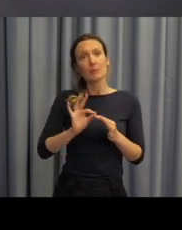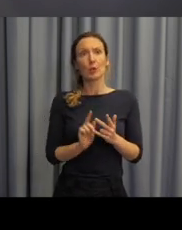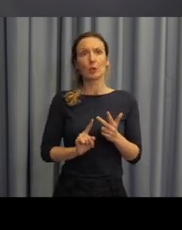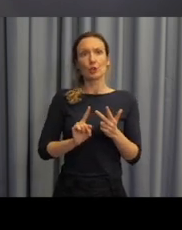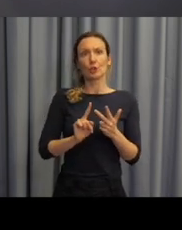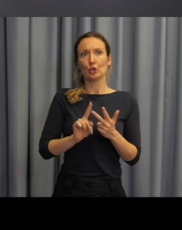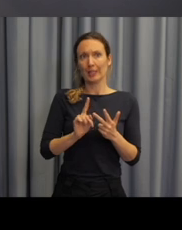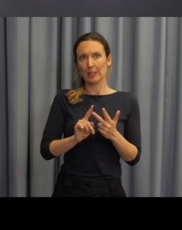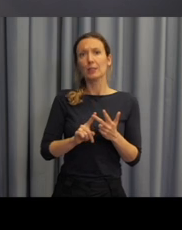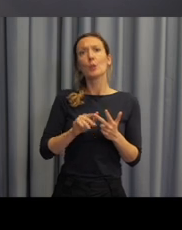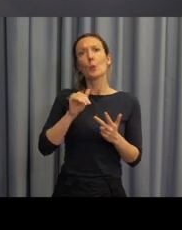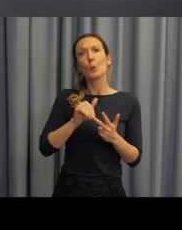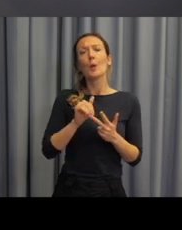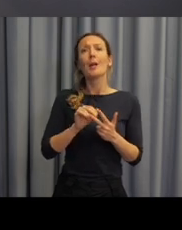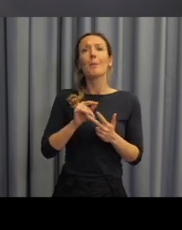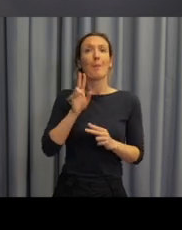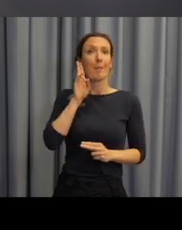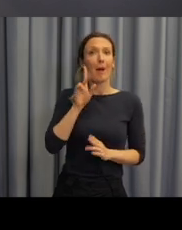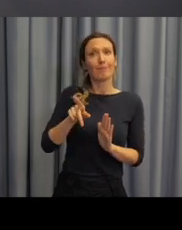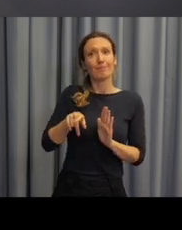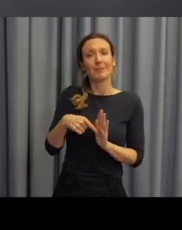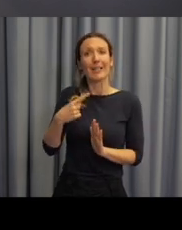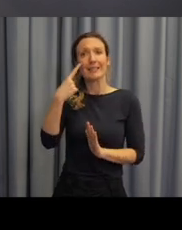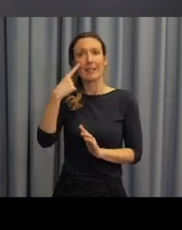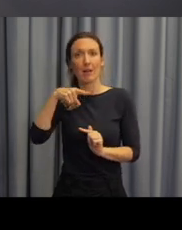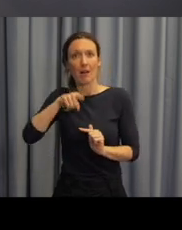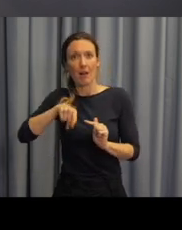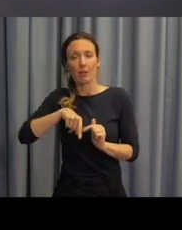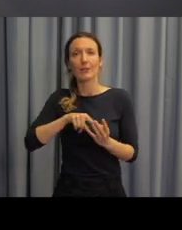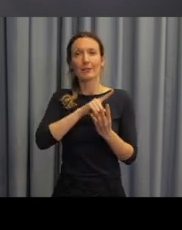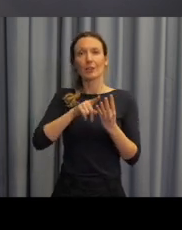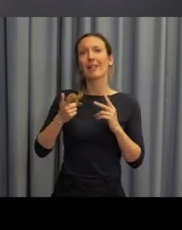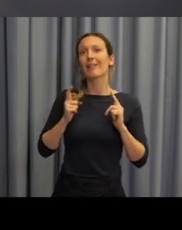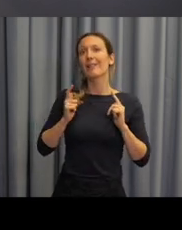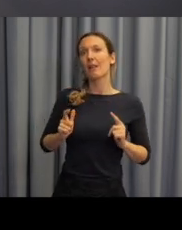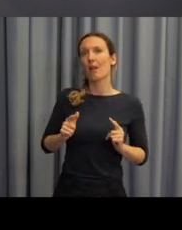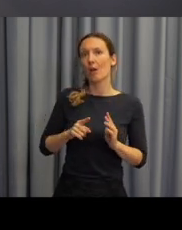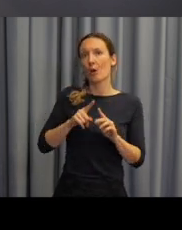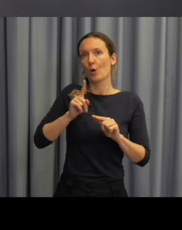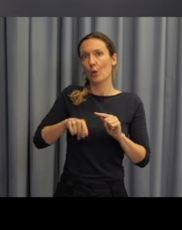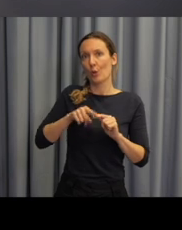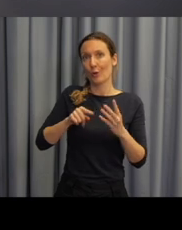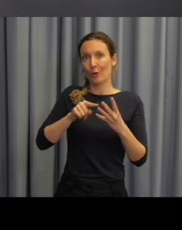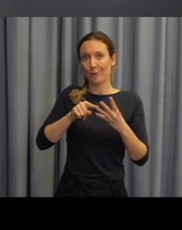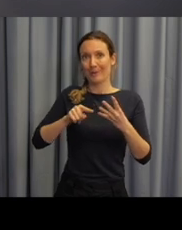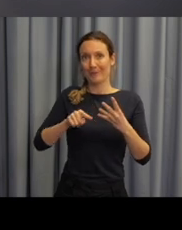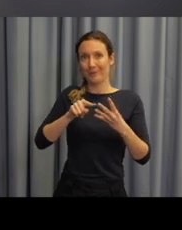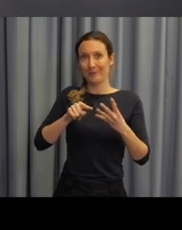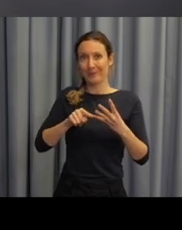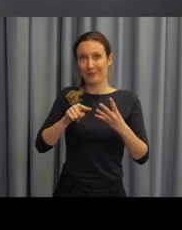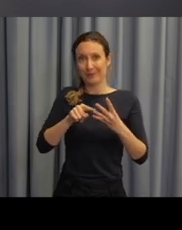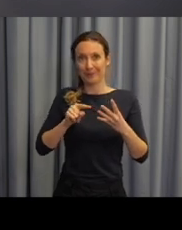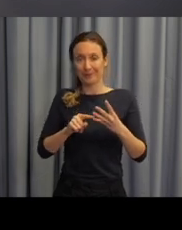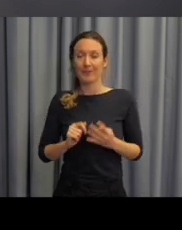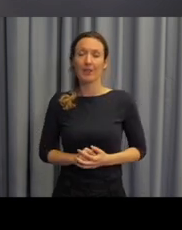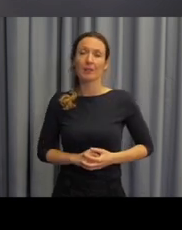věnovala žákům s postižením zraku a žákům s postižením tělesným.